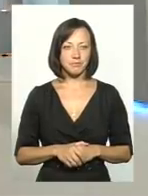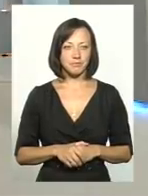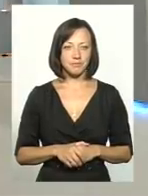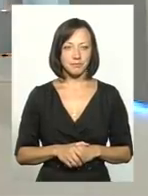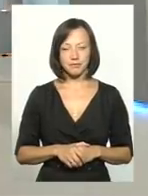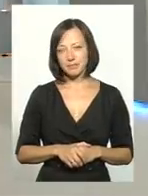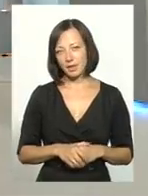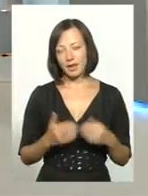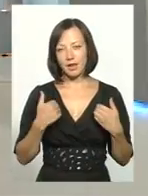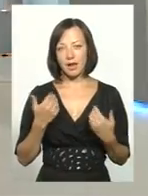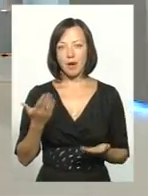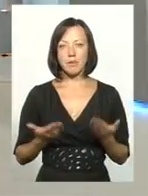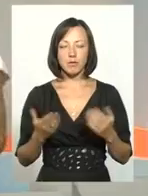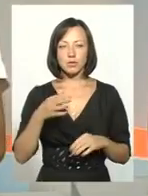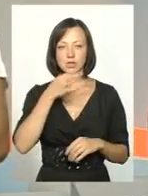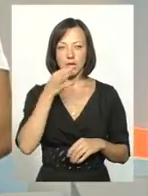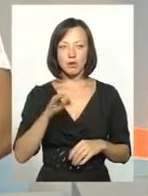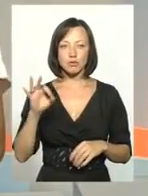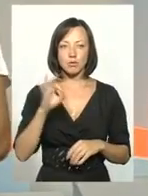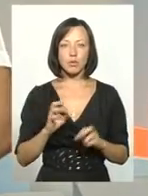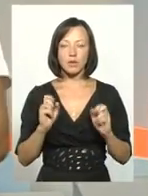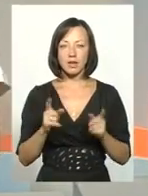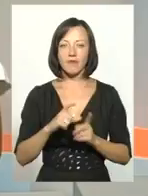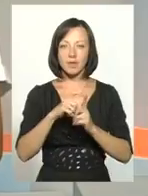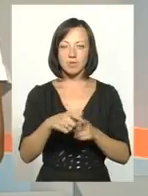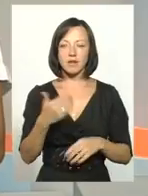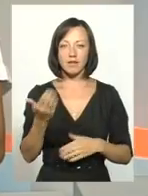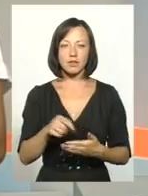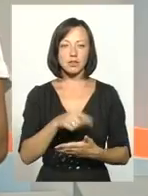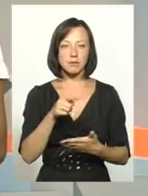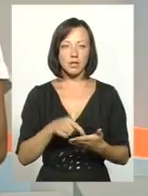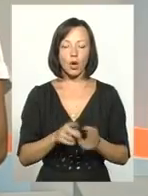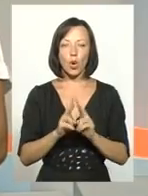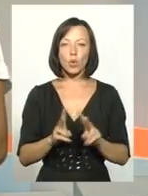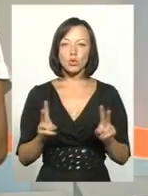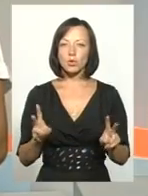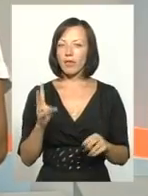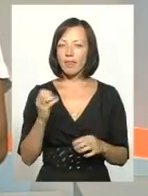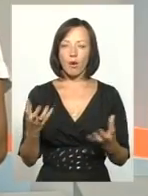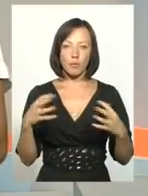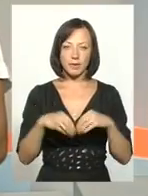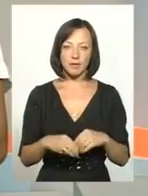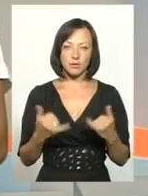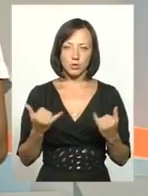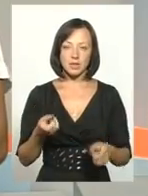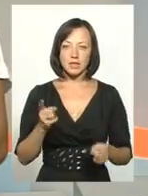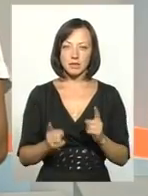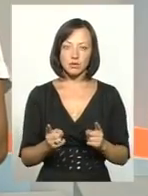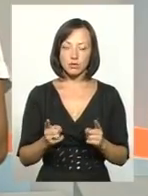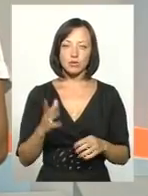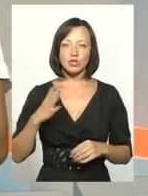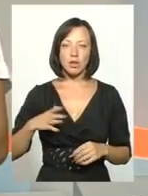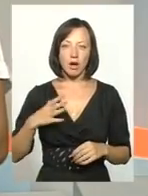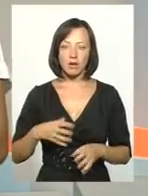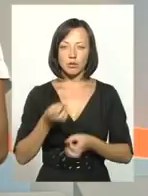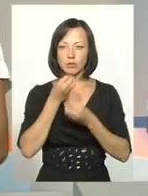Я, мабуть, скажу про те відповідь на ваше запитання. Хто не об'єднався сьогодні, дійсно дуже чекають